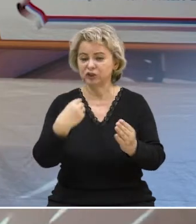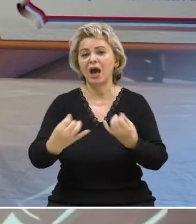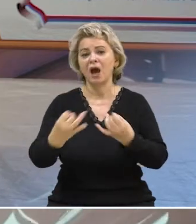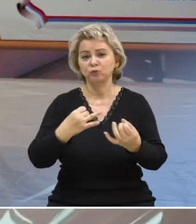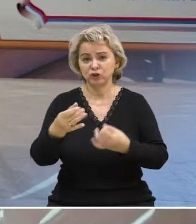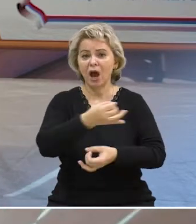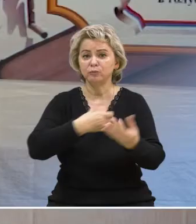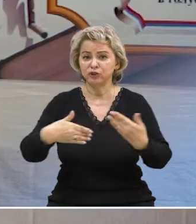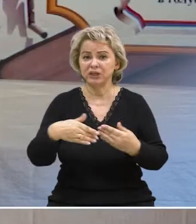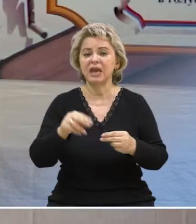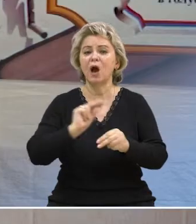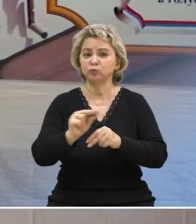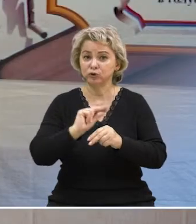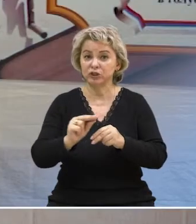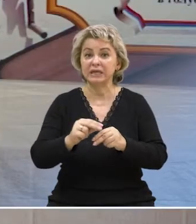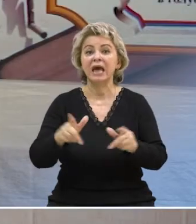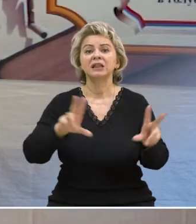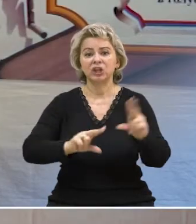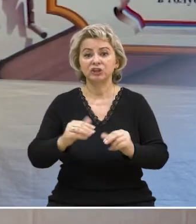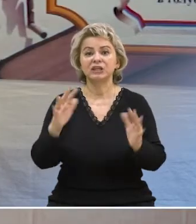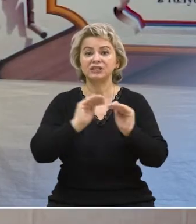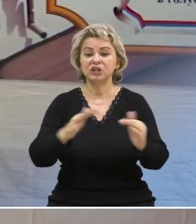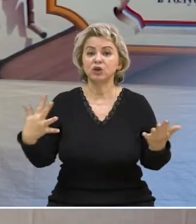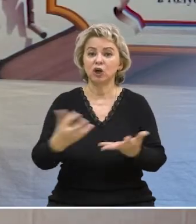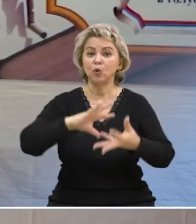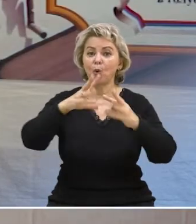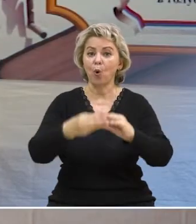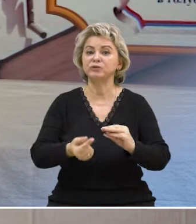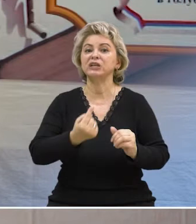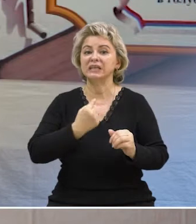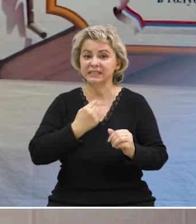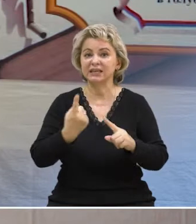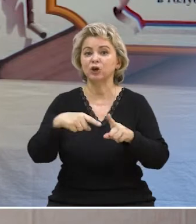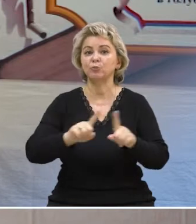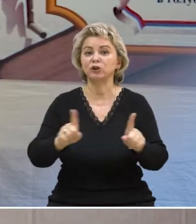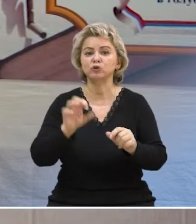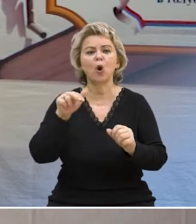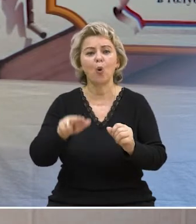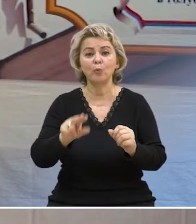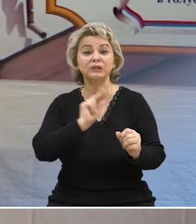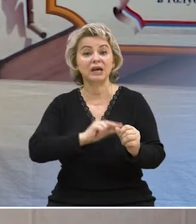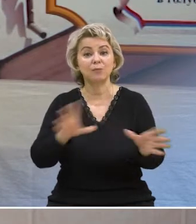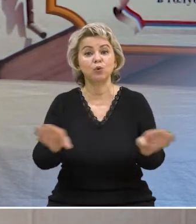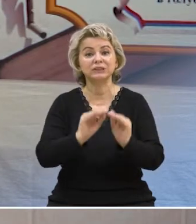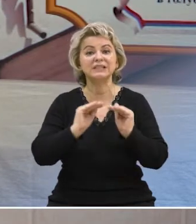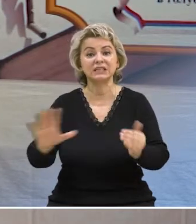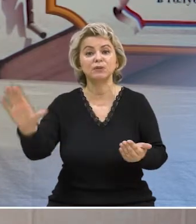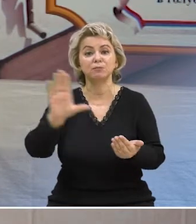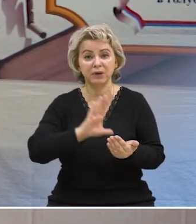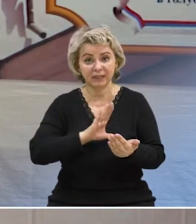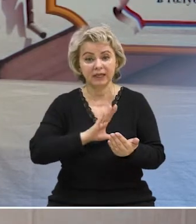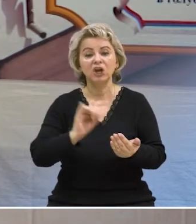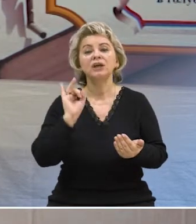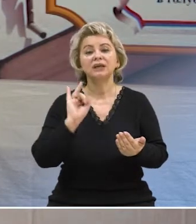очное обучение. Надеюсь, что с детьми мы найдем общий язык, потому что опыт работы с детьми уже